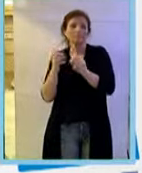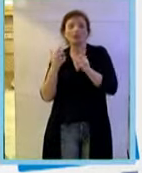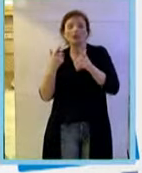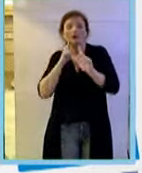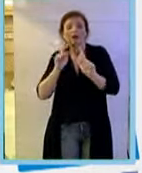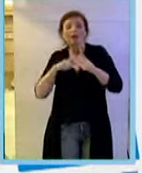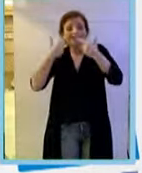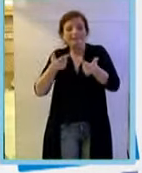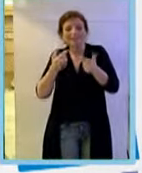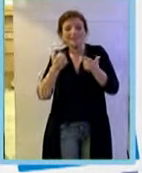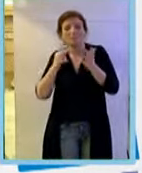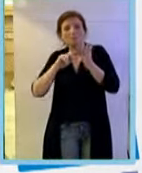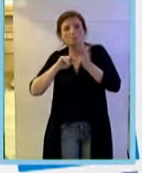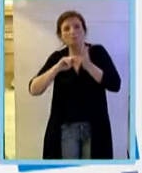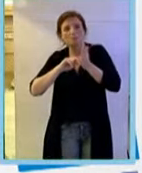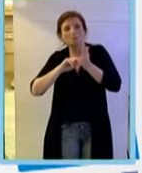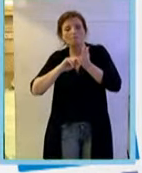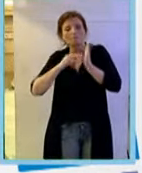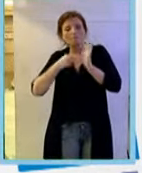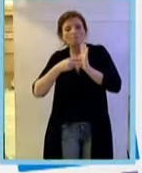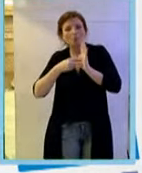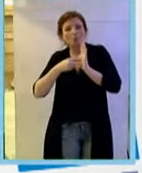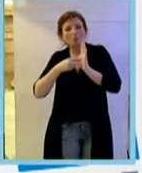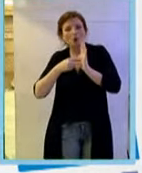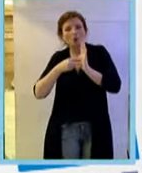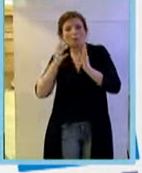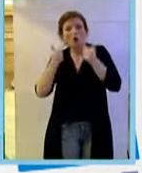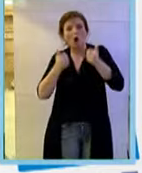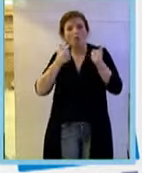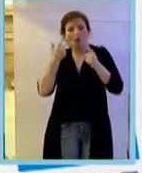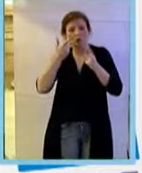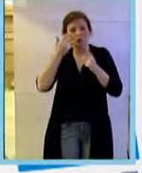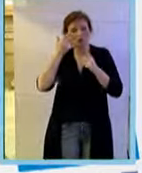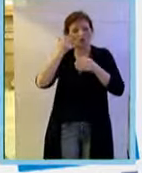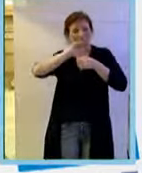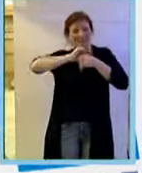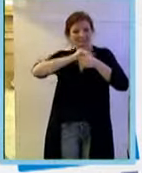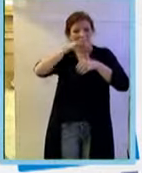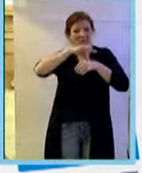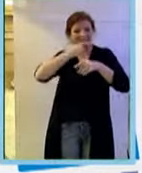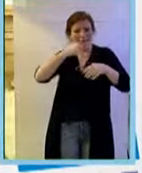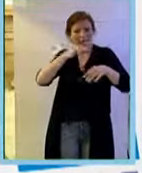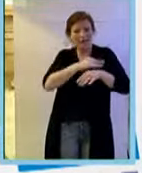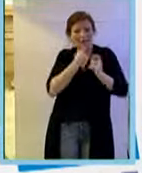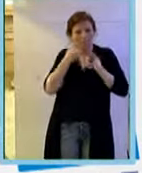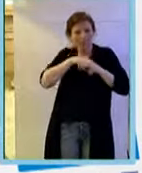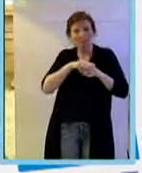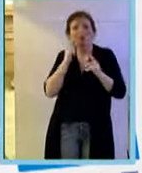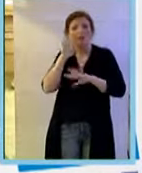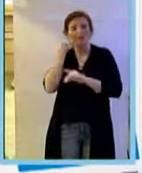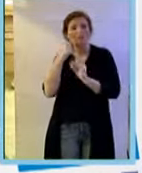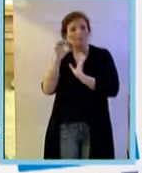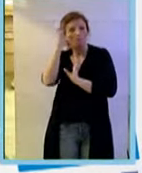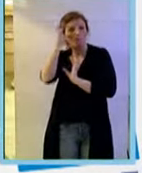problemi più della retinopratia diabetica vale per esempio la degenerazia della macula